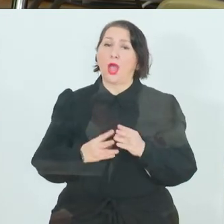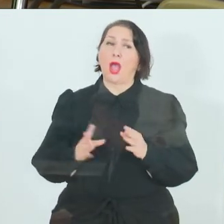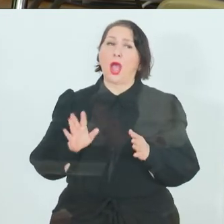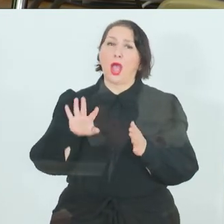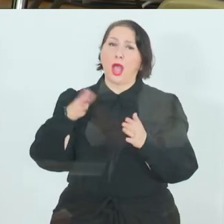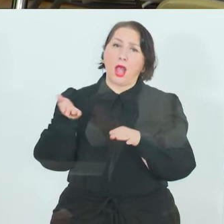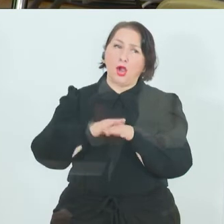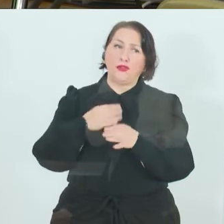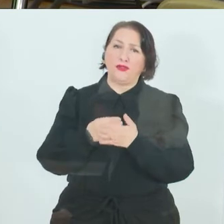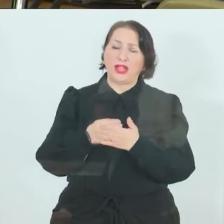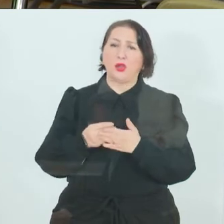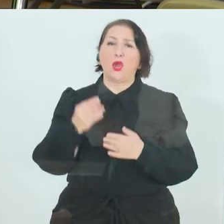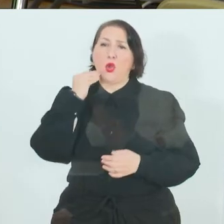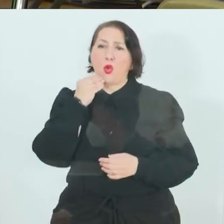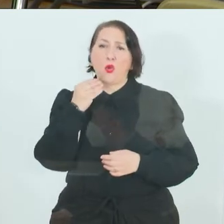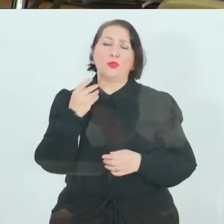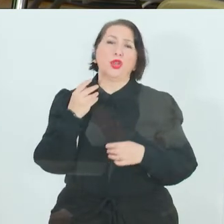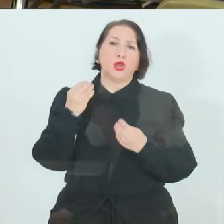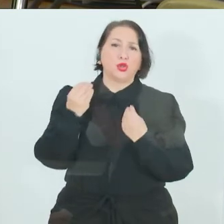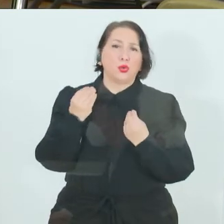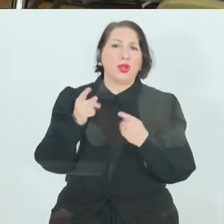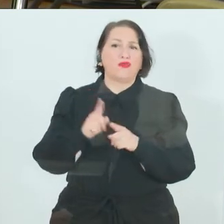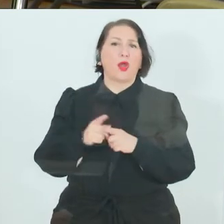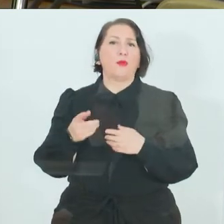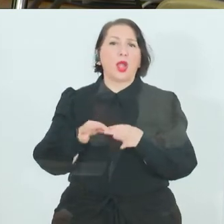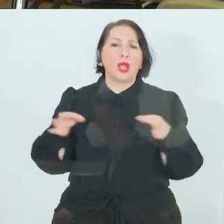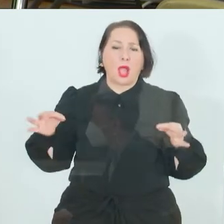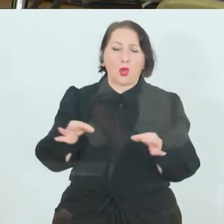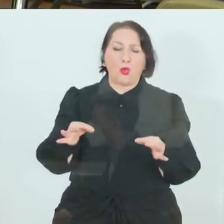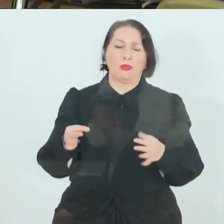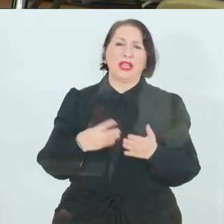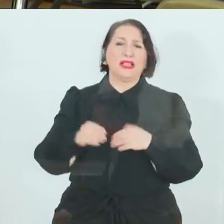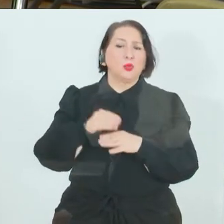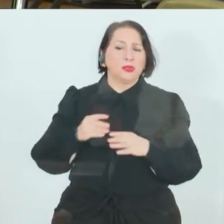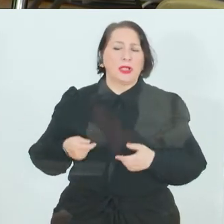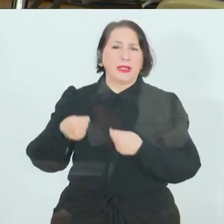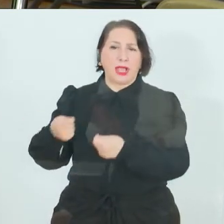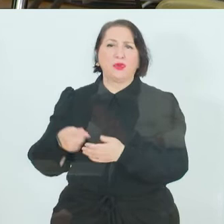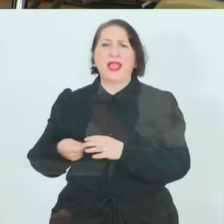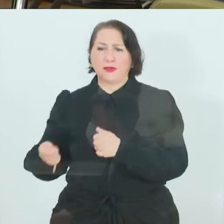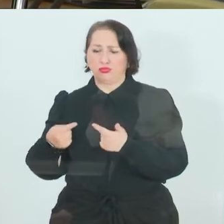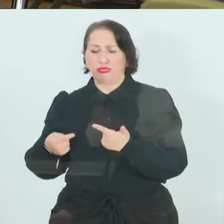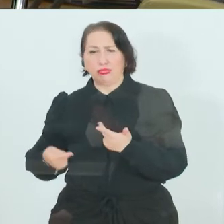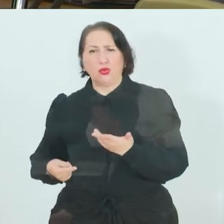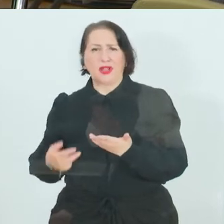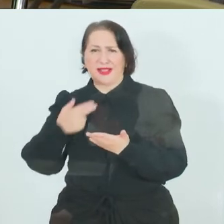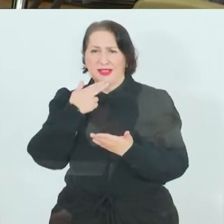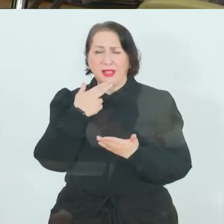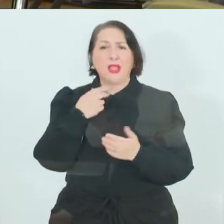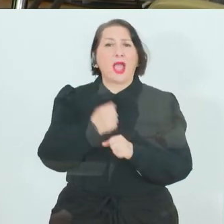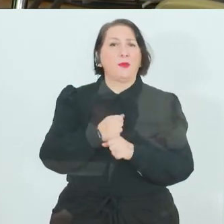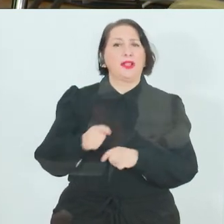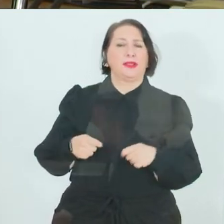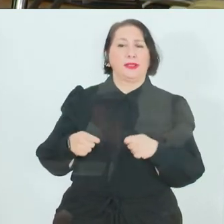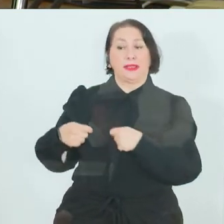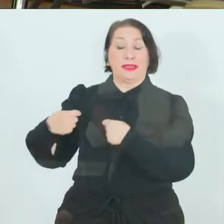die Arbeitnehmer stellen ja auch ihre Ressourcen zur Verfügung, Räumlichkeit, Heizung etc., Energie und so weiter, die der Arbeitgeber